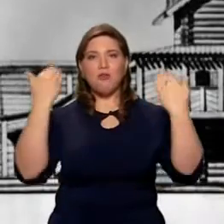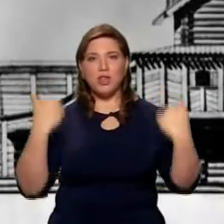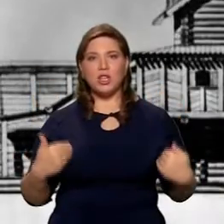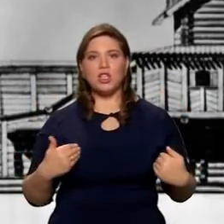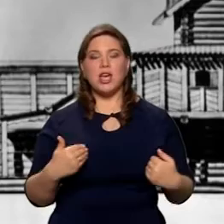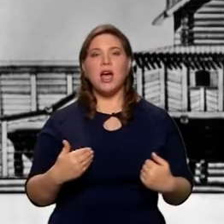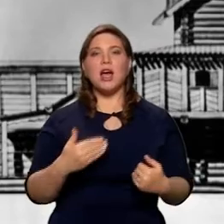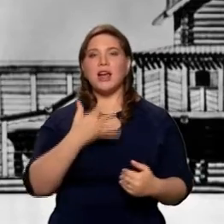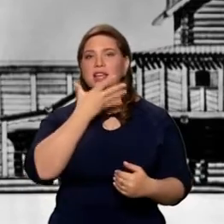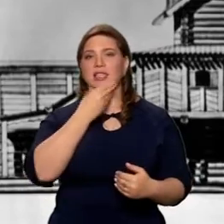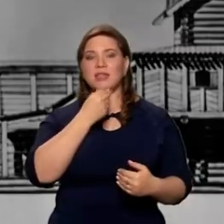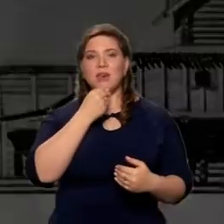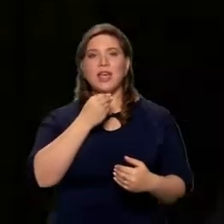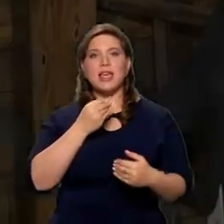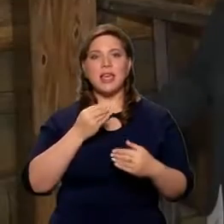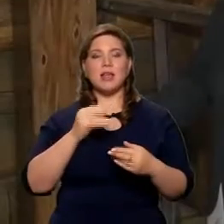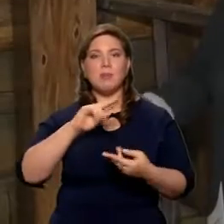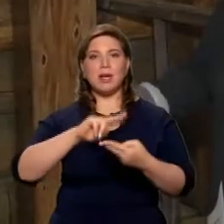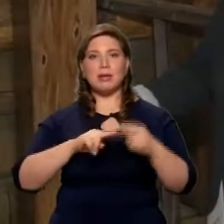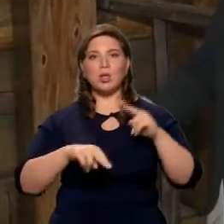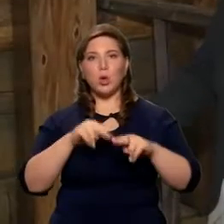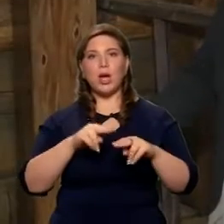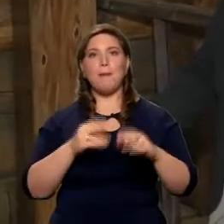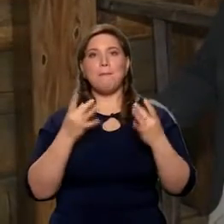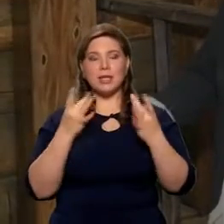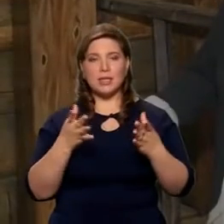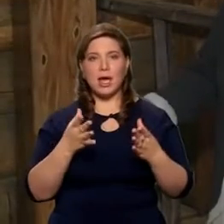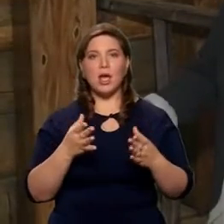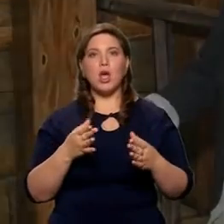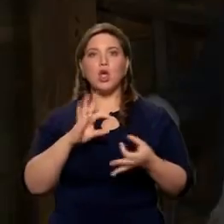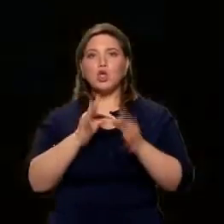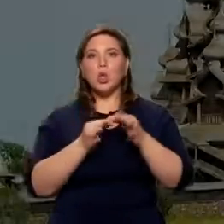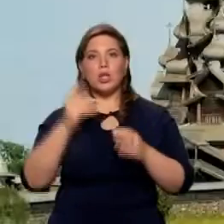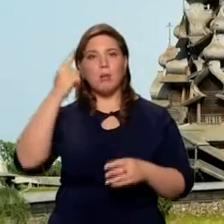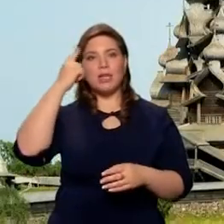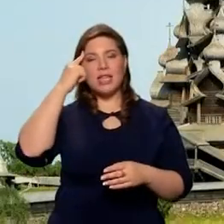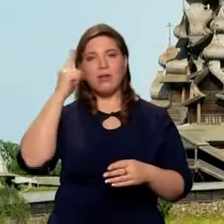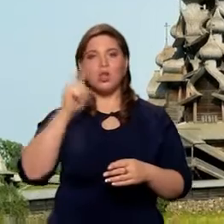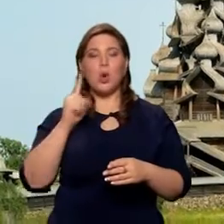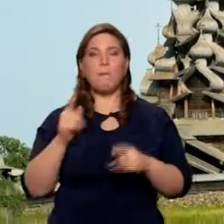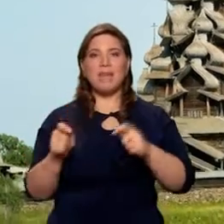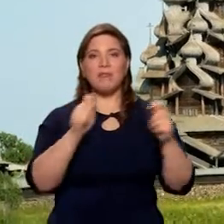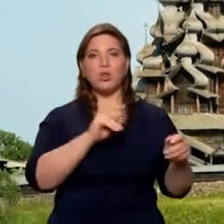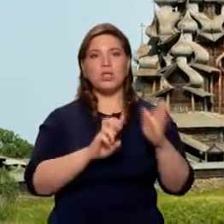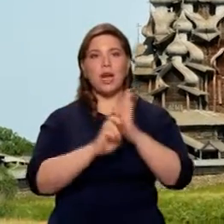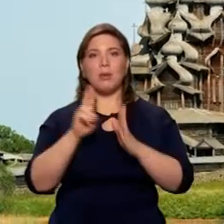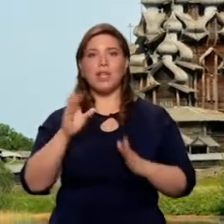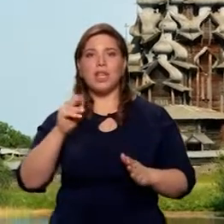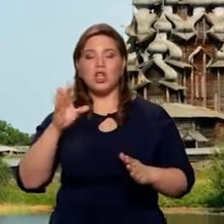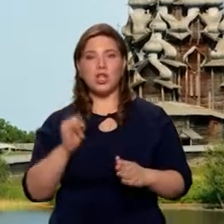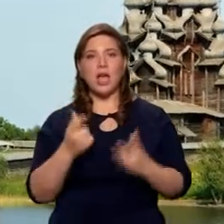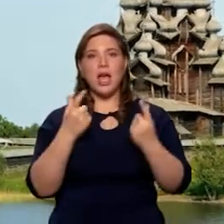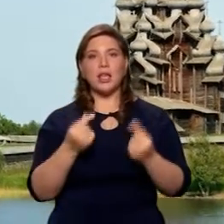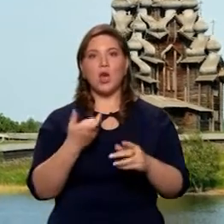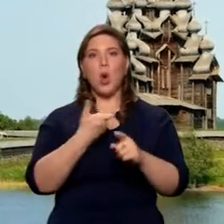время конструкция его достаточно проста. Потому что сложно представить, что перевозят какой-то храм с Кишского погоста, где очень сложное